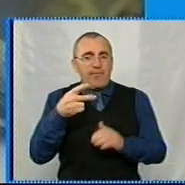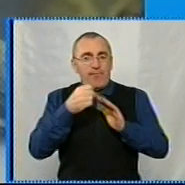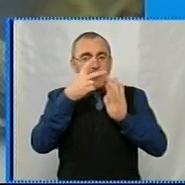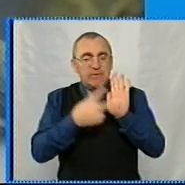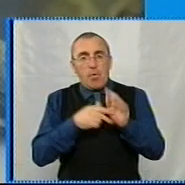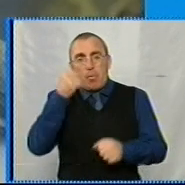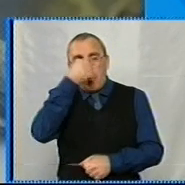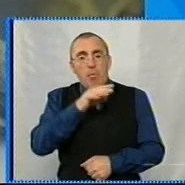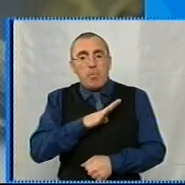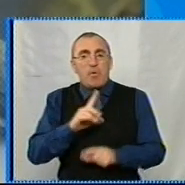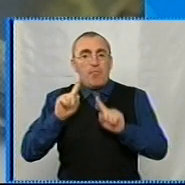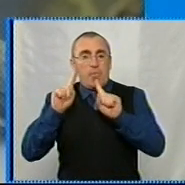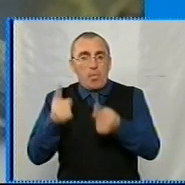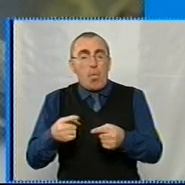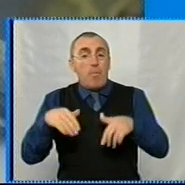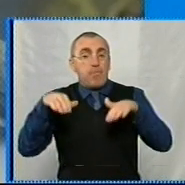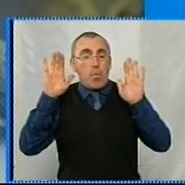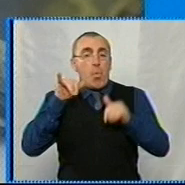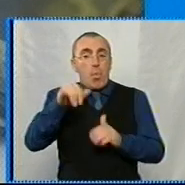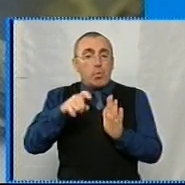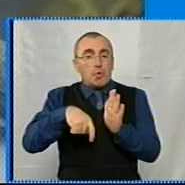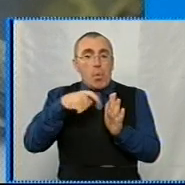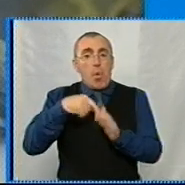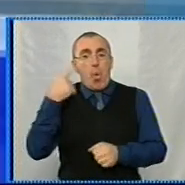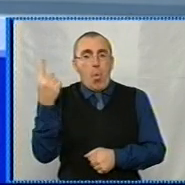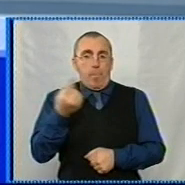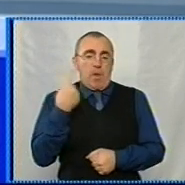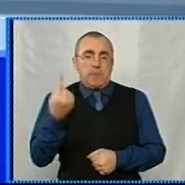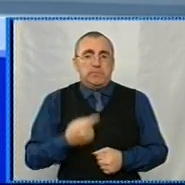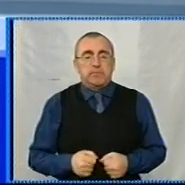року був захоплений у полон у Донецькій області.